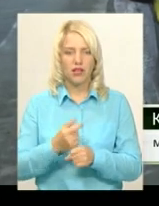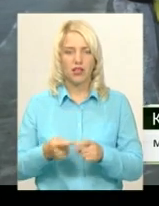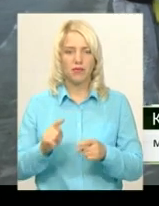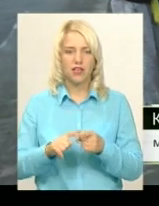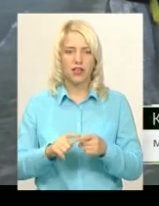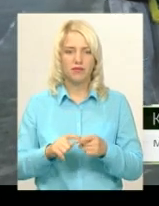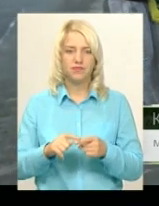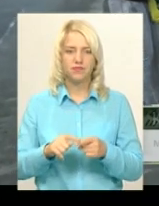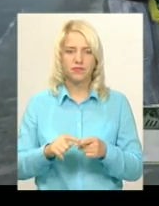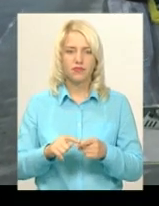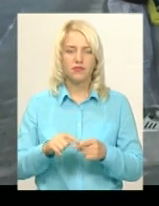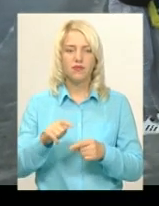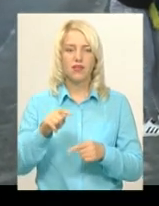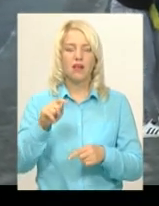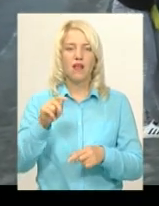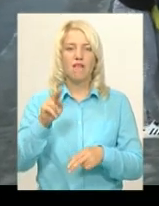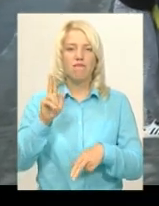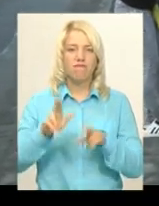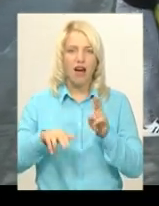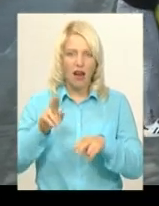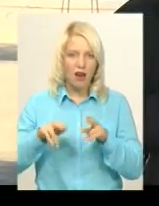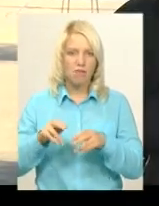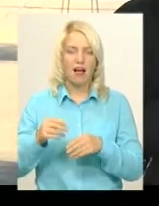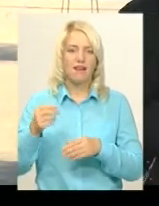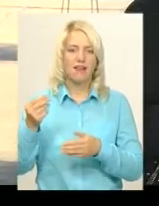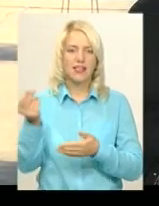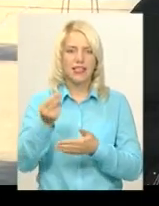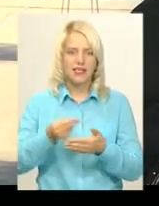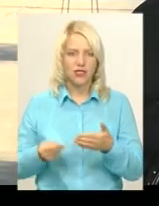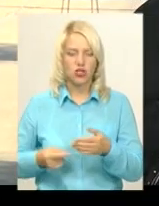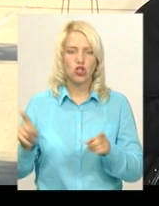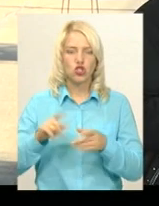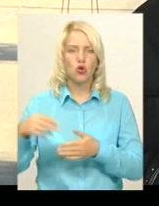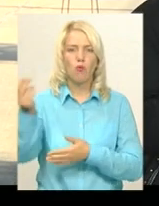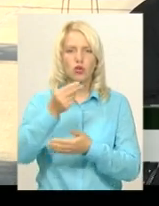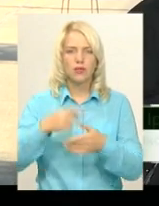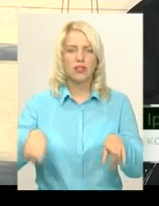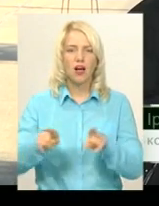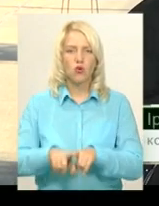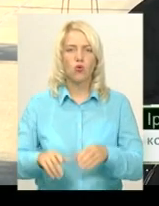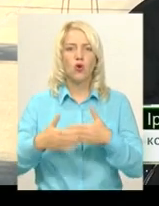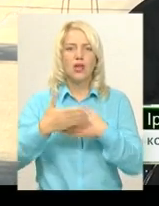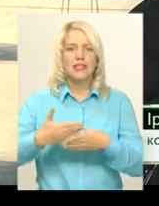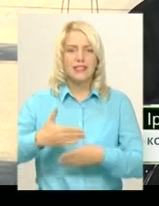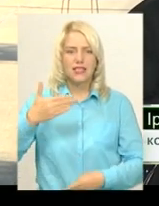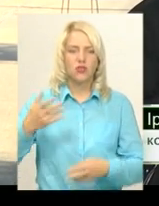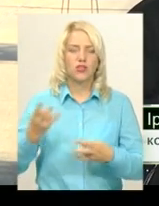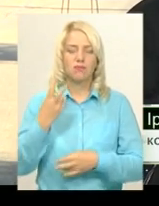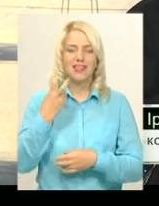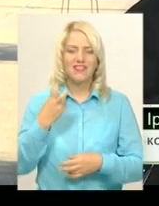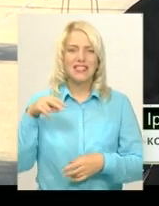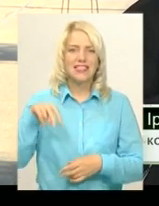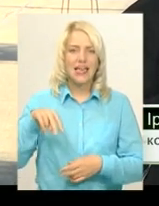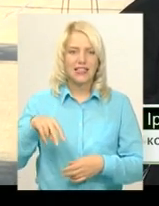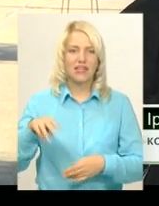принадлежності, тобто фарба, кісочка. Ну, я ввожу. Щоб розмалювати ось таку стіну, потрібно як мінімум 200 літрів фарби і